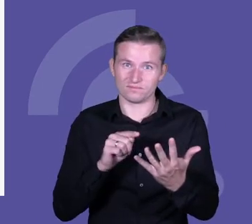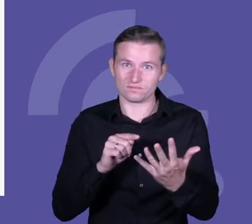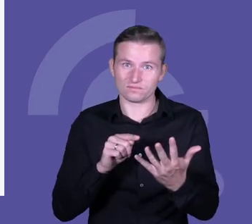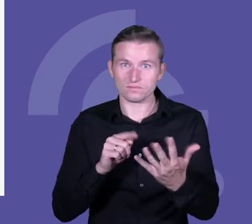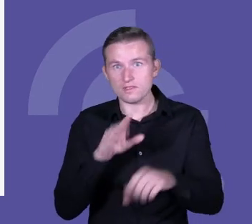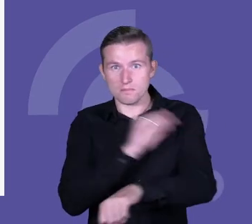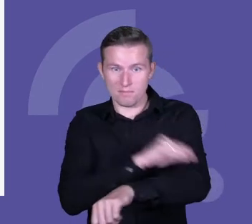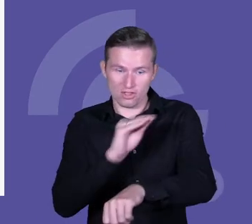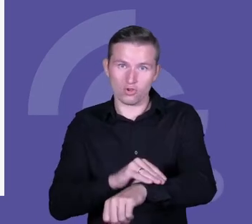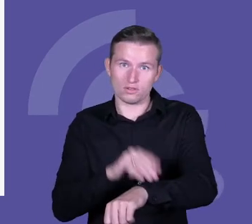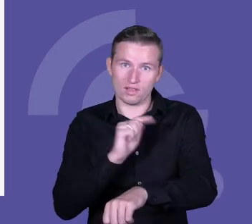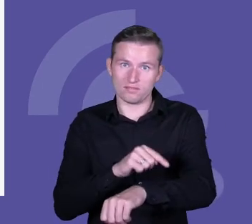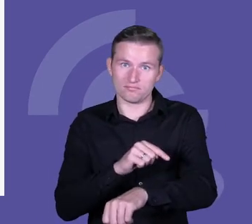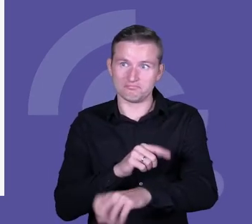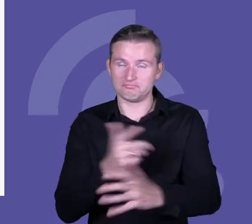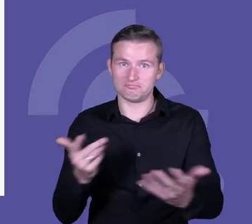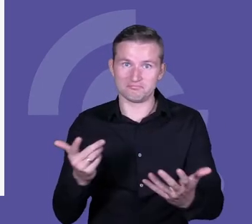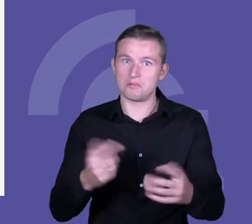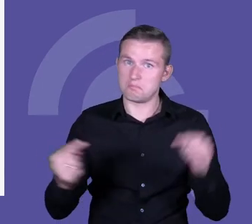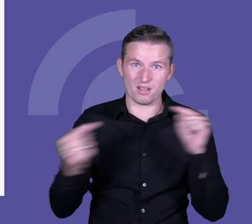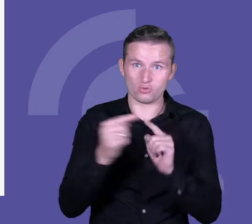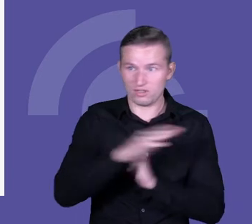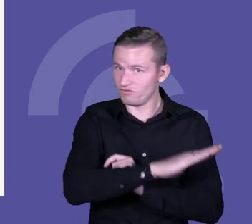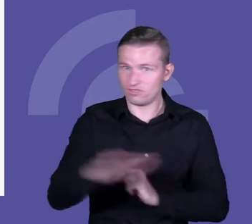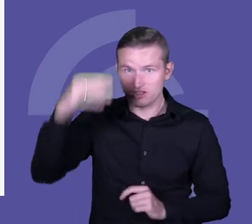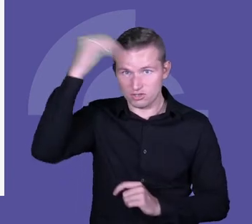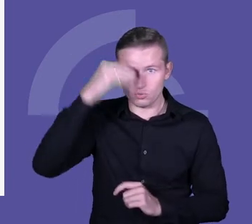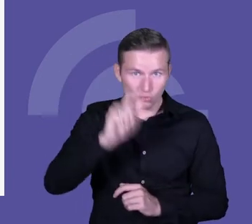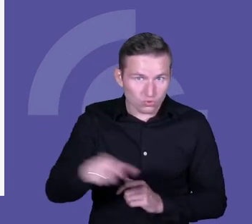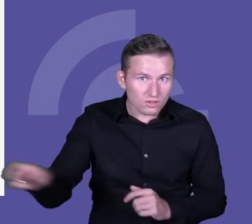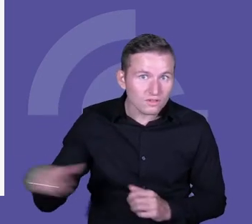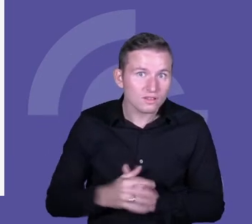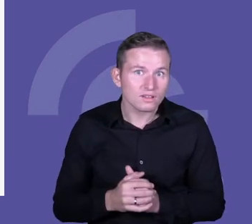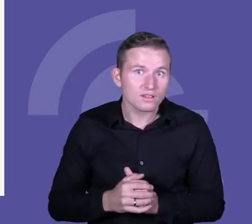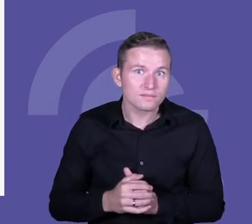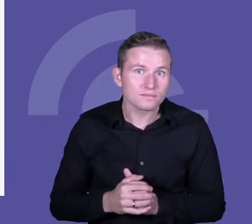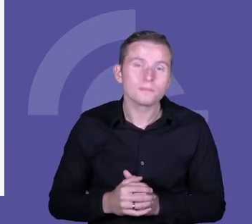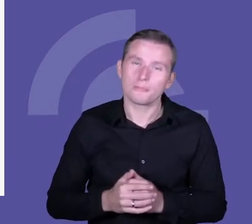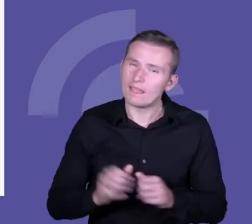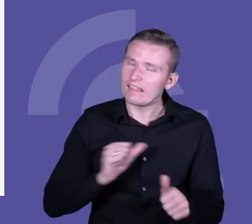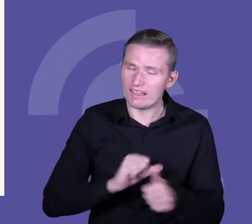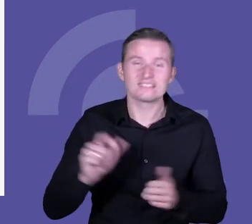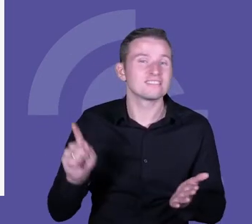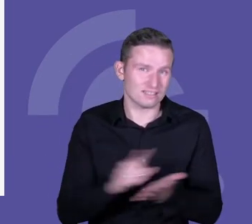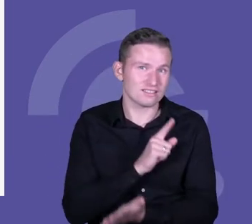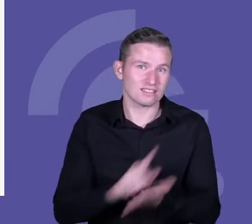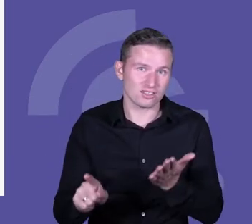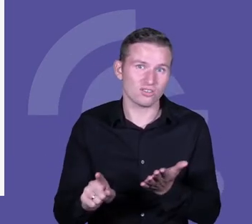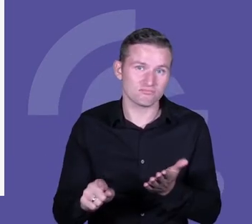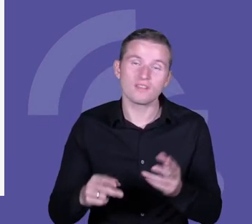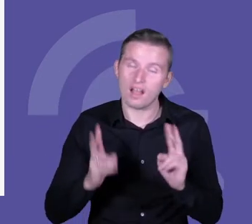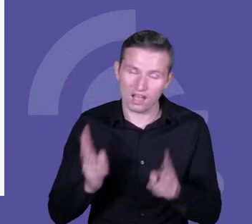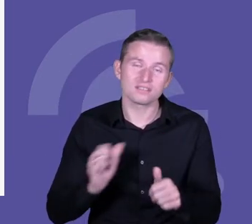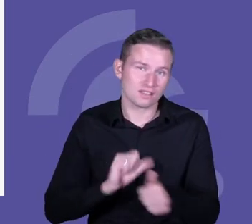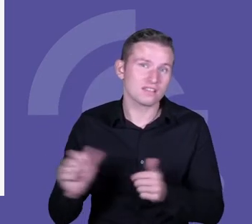trafią do wszystkich uczniów. Czy nie istnieje takie ryzyko, a mogę Państwu powiedzieć, że na pewno istnieje i to wielokrotnie sprawdzono, że na